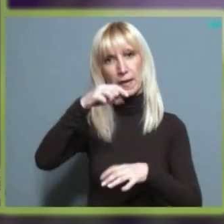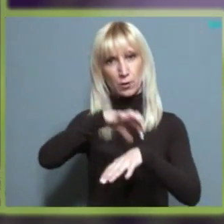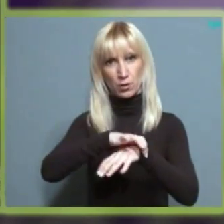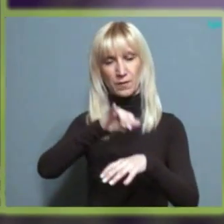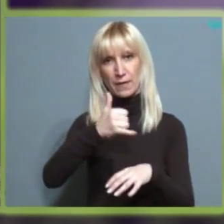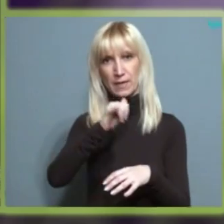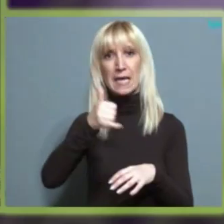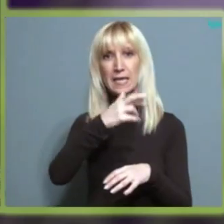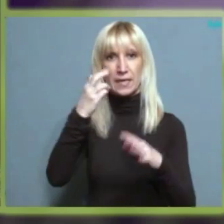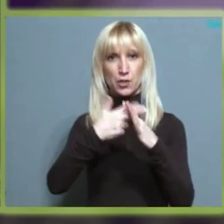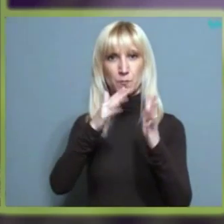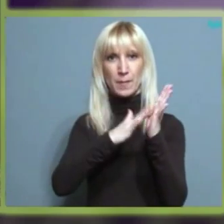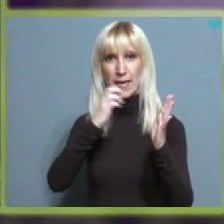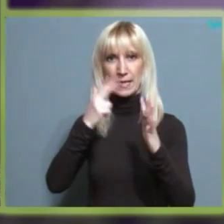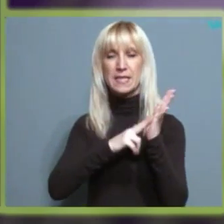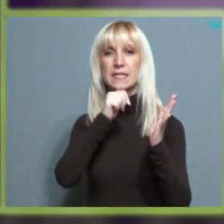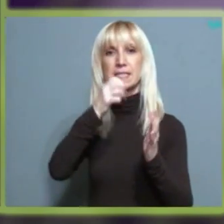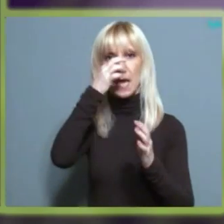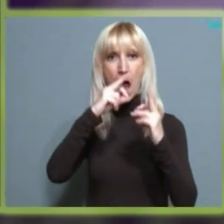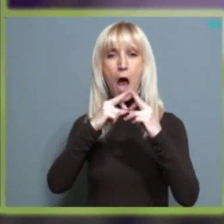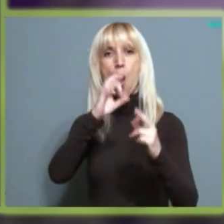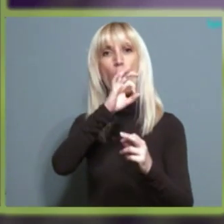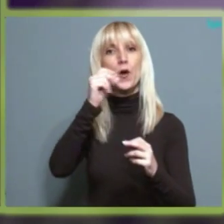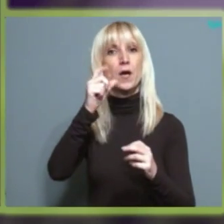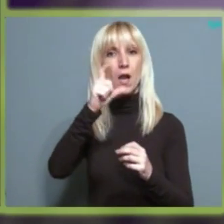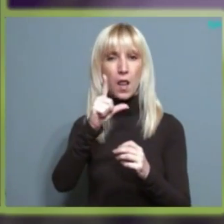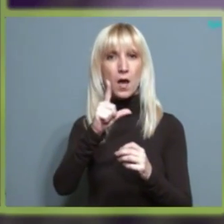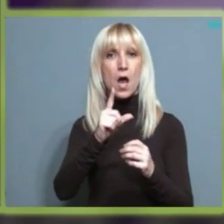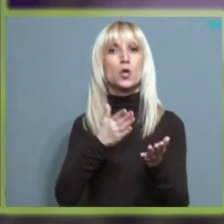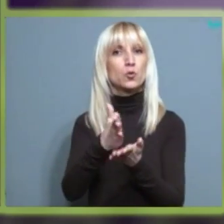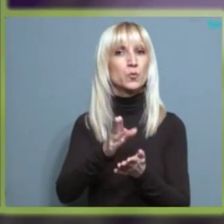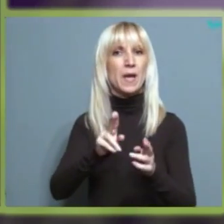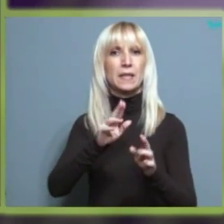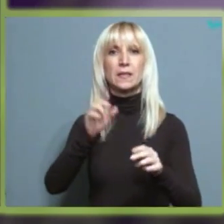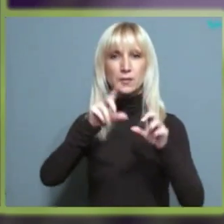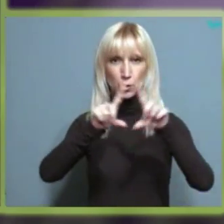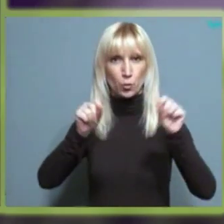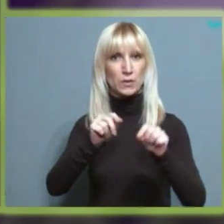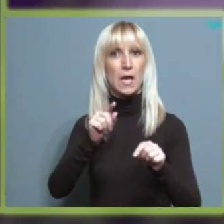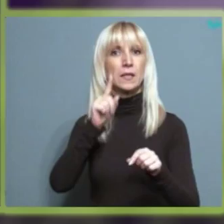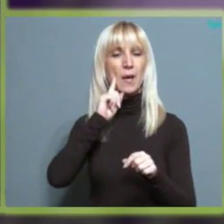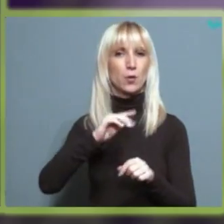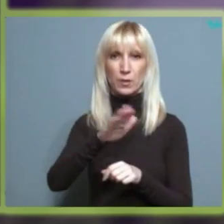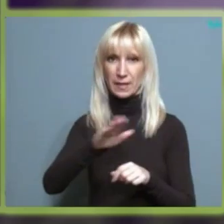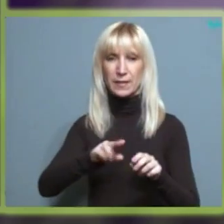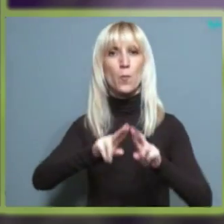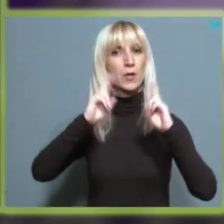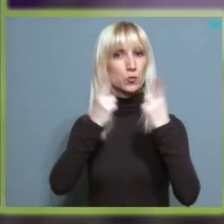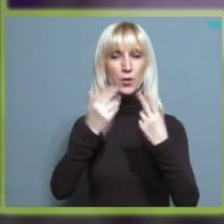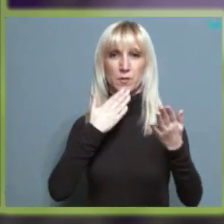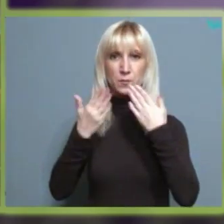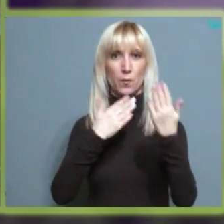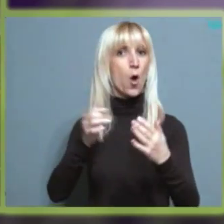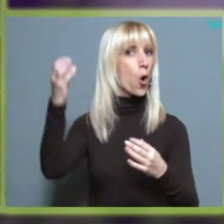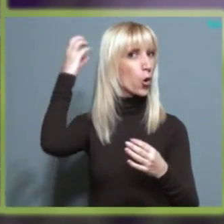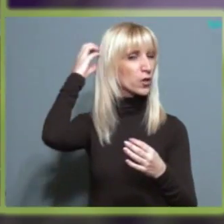doktorka Jovana Ječmenica sa Orale službe Instituta za majku i dete na Međunarodnom simpozijumu o kohlarnom implantu i udruženim